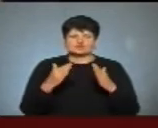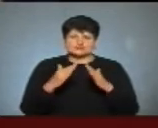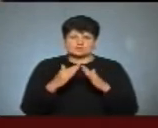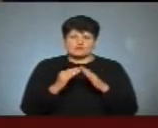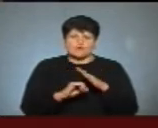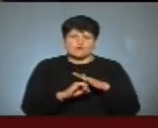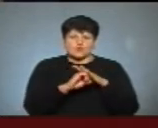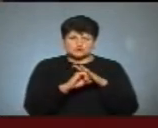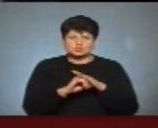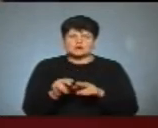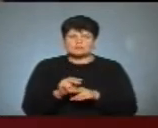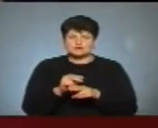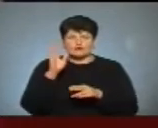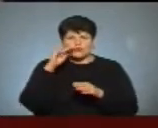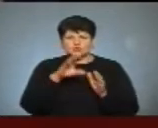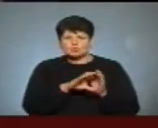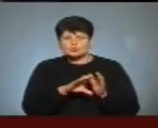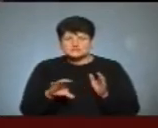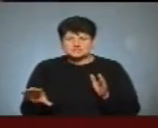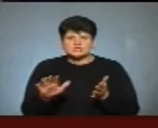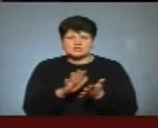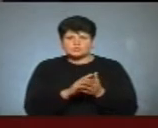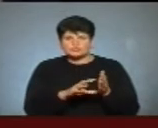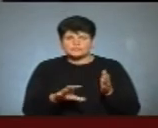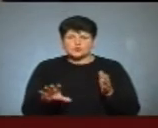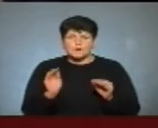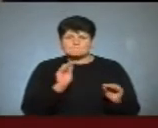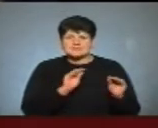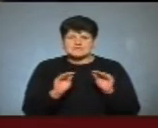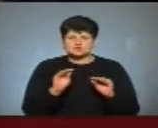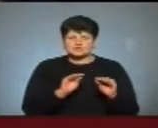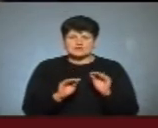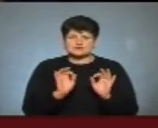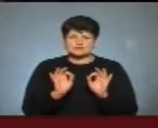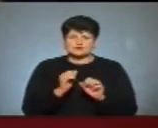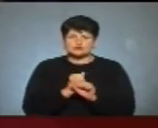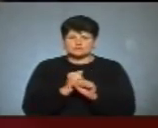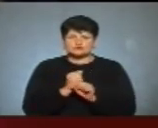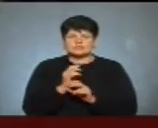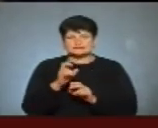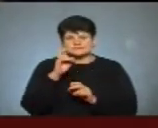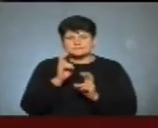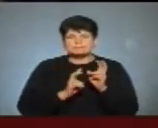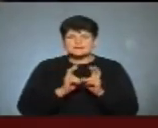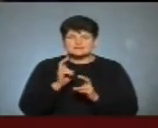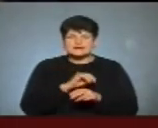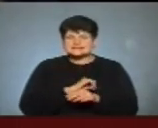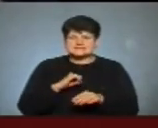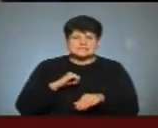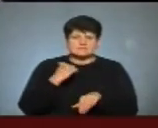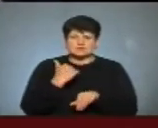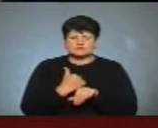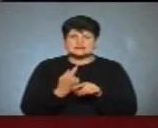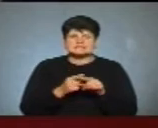Робота по водопостачанню, водовідведенню, влаштуванні нормальної роботи комунальних підприємств. А саме головне – це